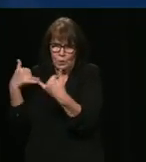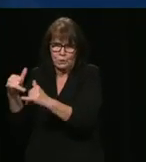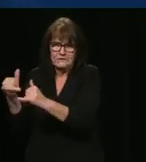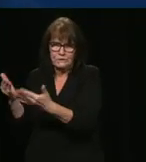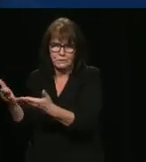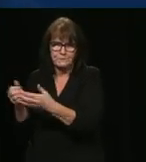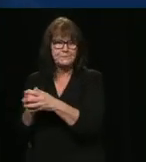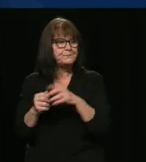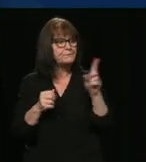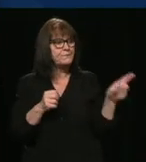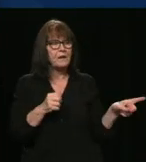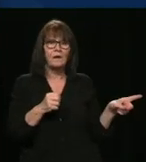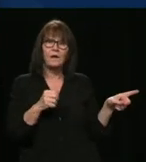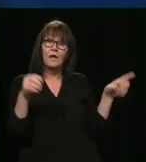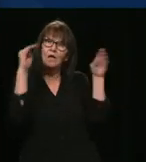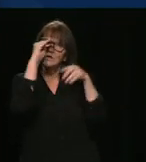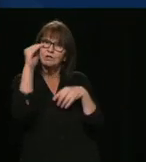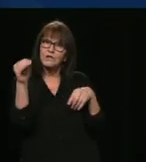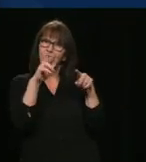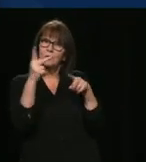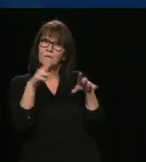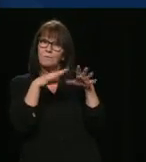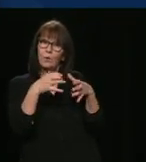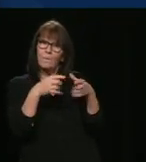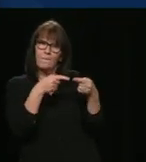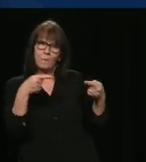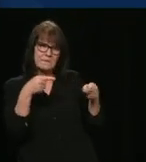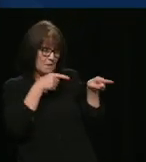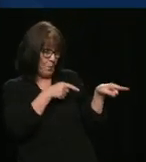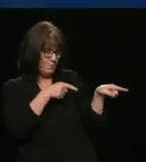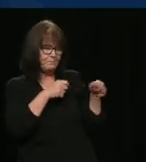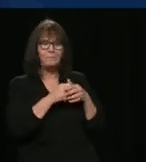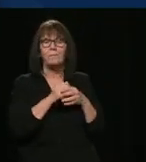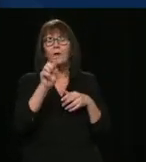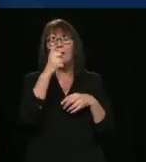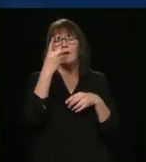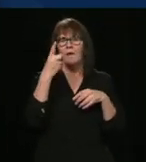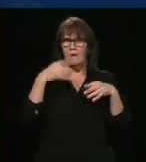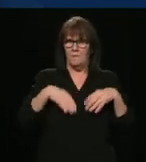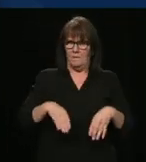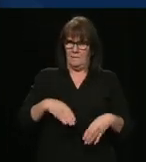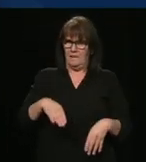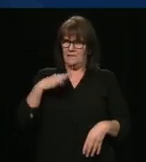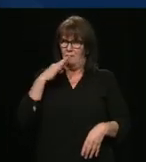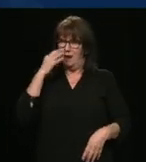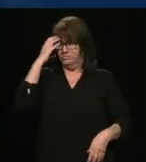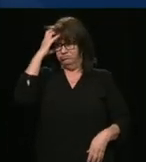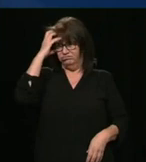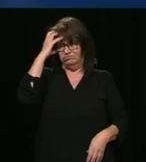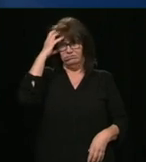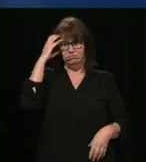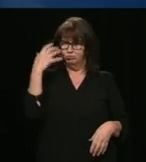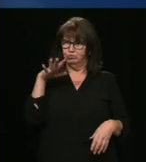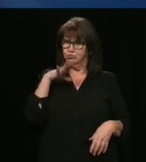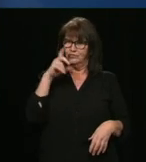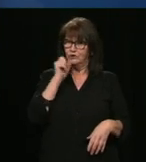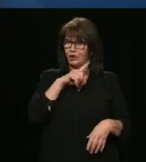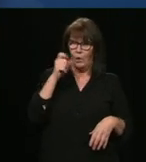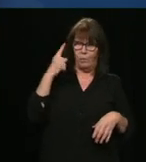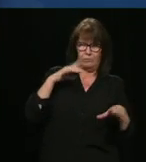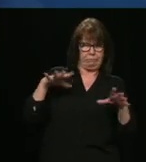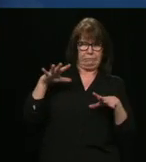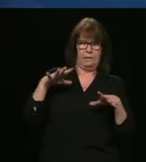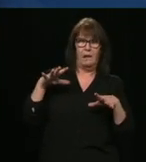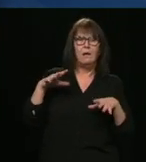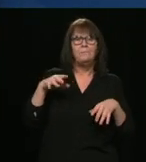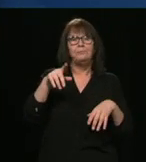M. le chef du deuxième groupe d'opposition. M. le Président, le premier ministre est dur à suivre. Hier, il nous a dit, je cite, « Il n'est pas question que